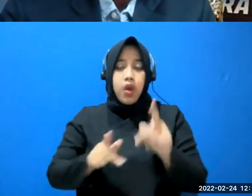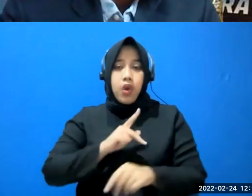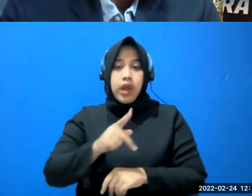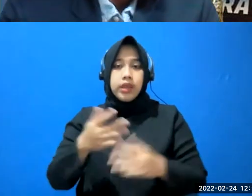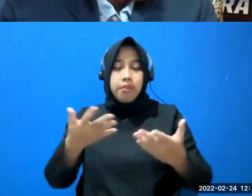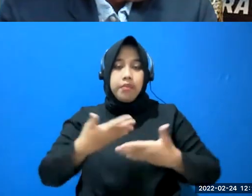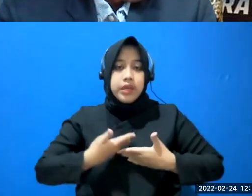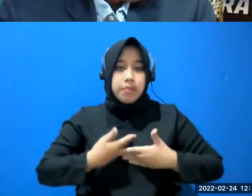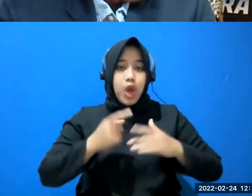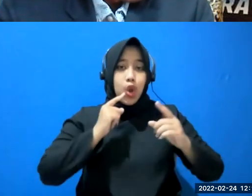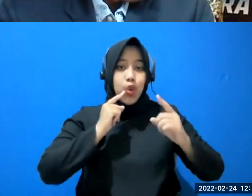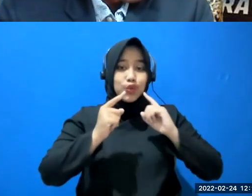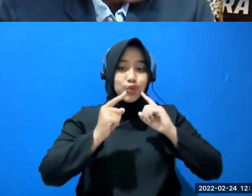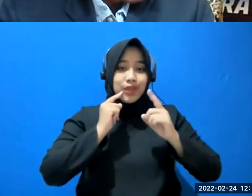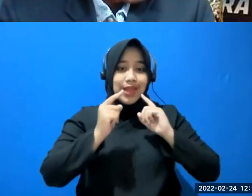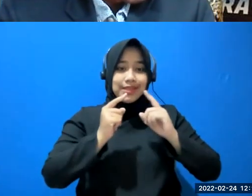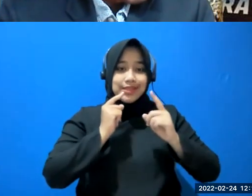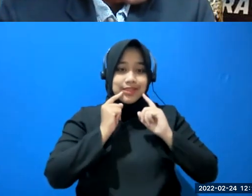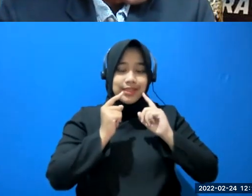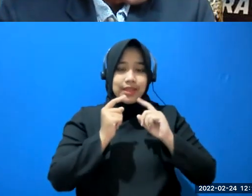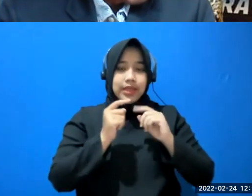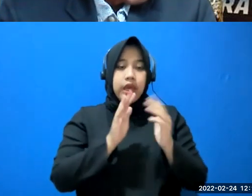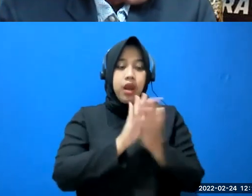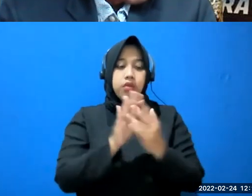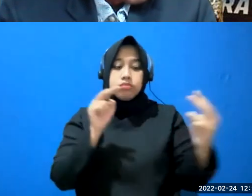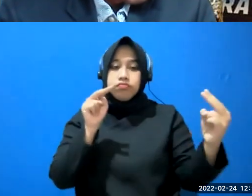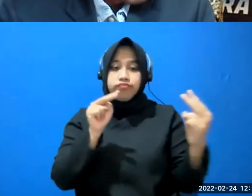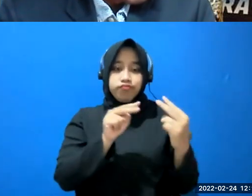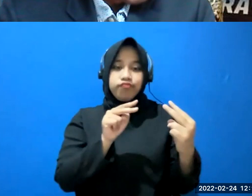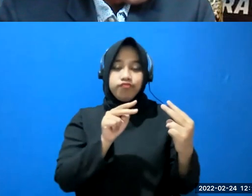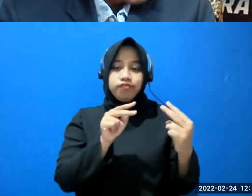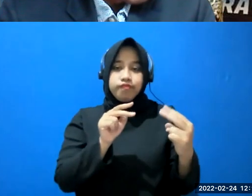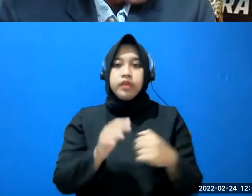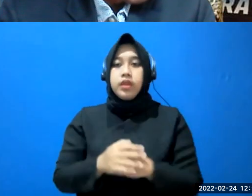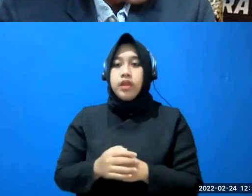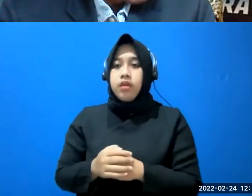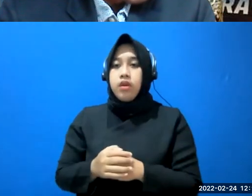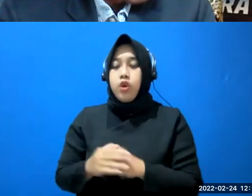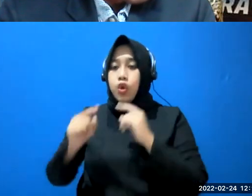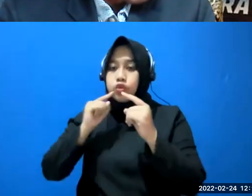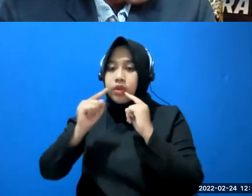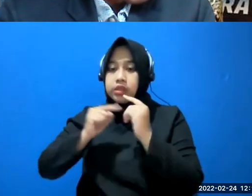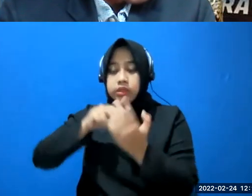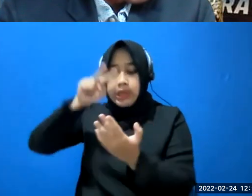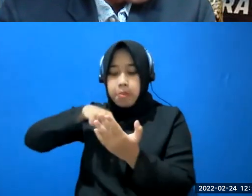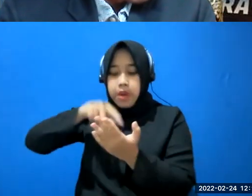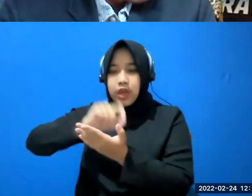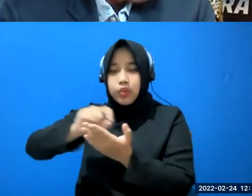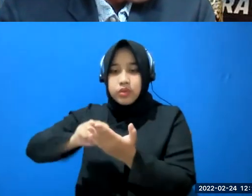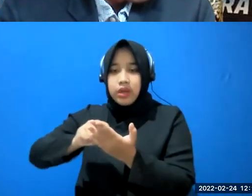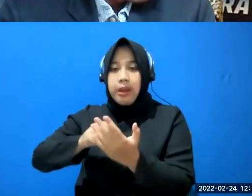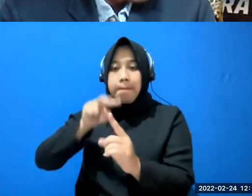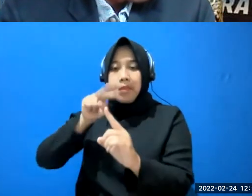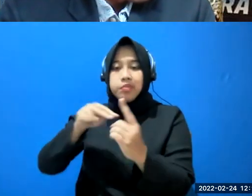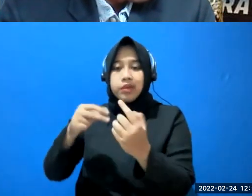menerima konsultasi secara tatap muka dengan sekedar baca tulisan itu tidak sama kita tidak